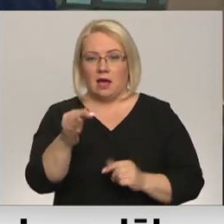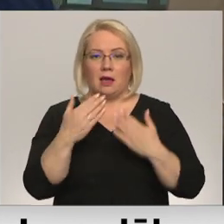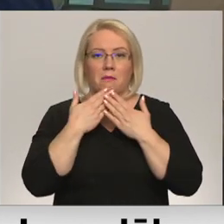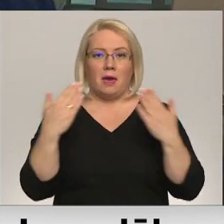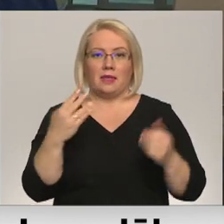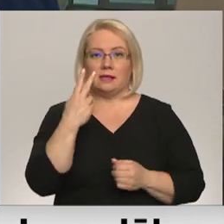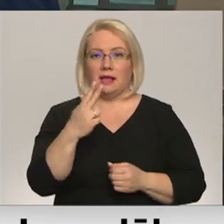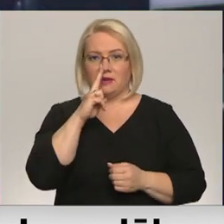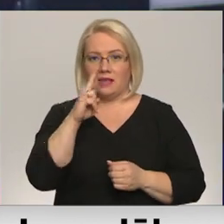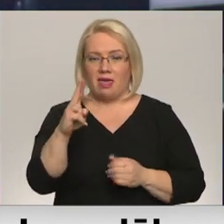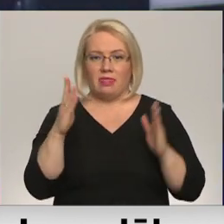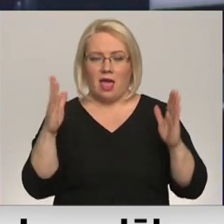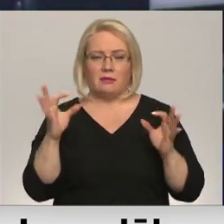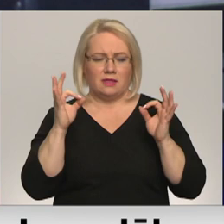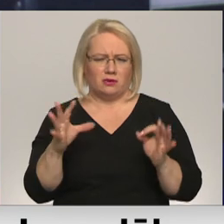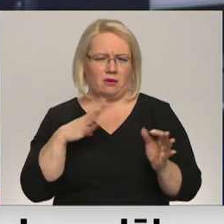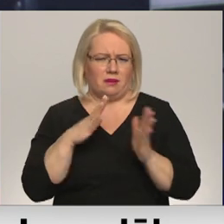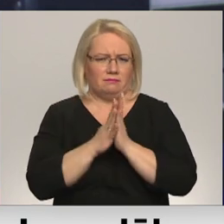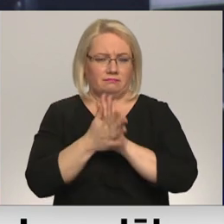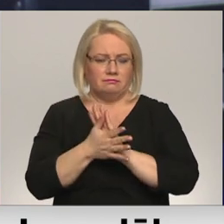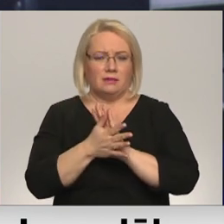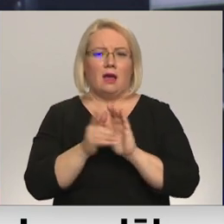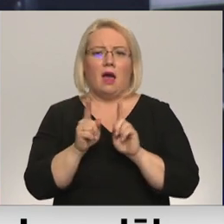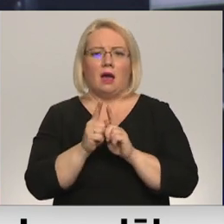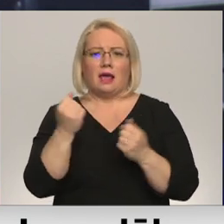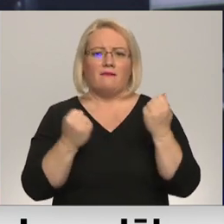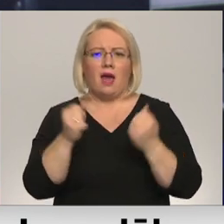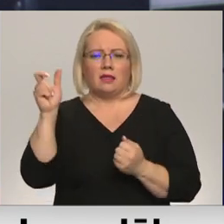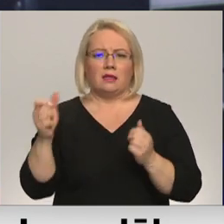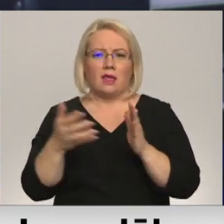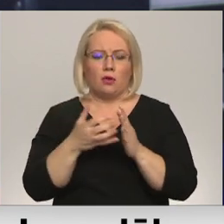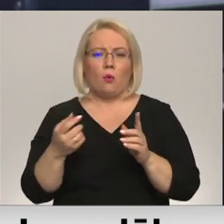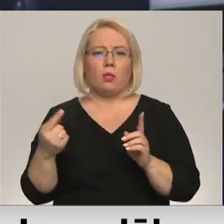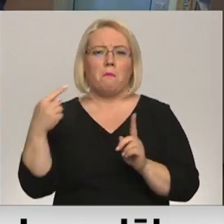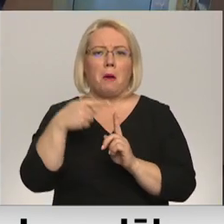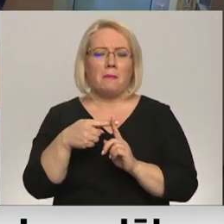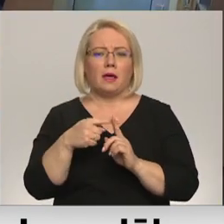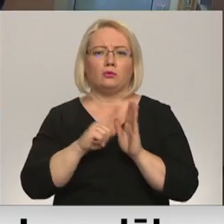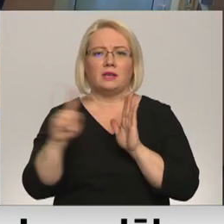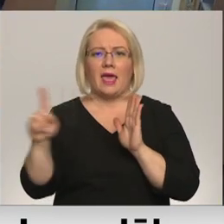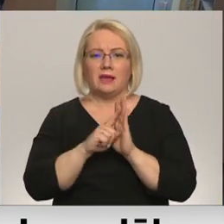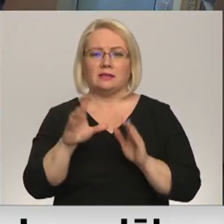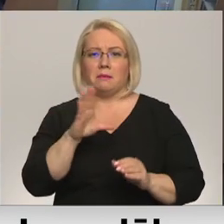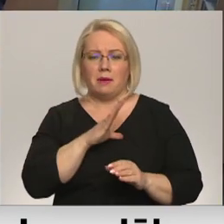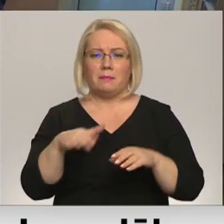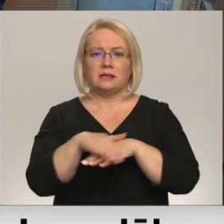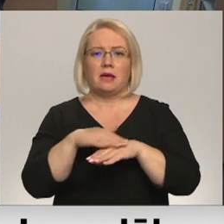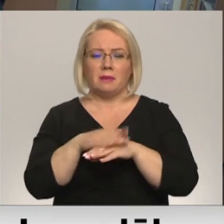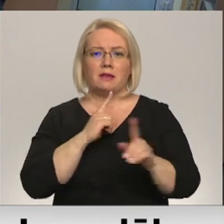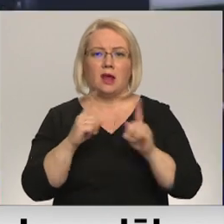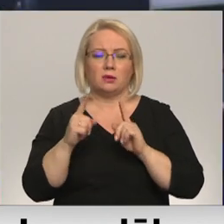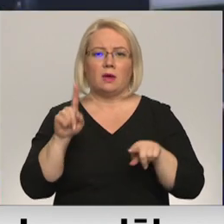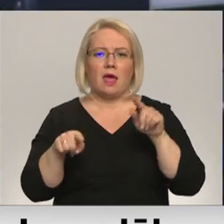divas nedēļas bija saspringtas. Vadītāju netrūka, arī papildu reizi tika nodrošināti, bet sabiedriskais transports nereti kavējās.